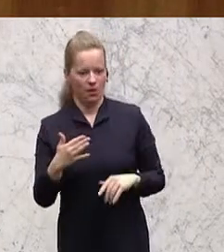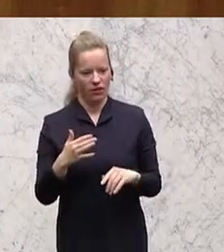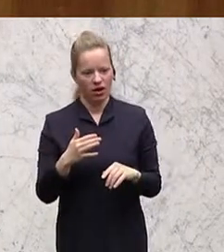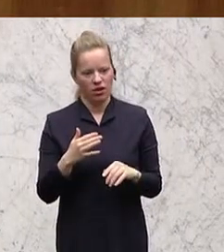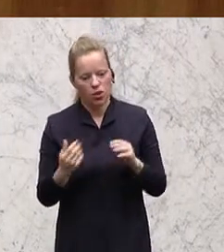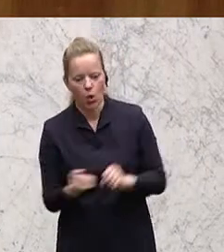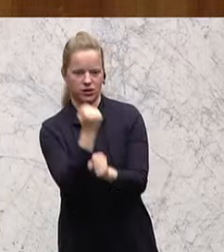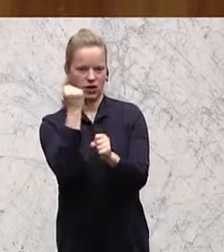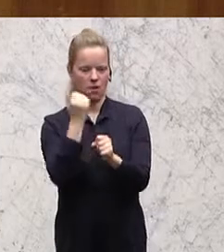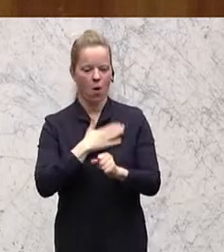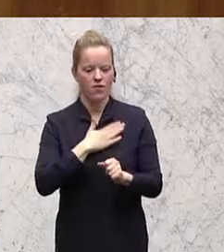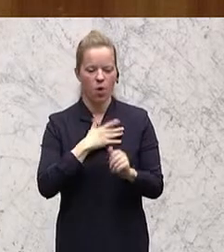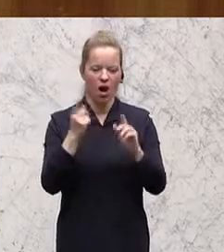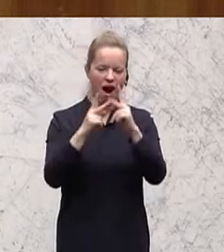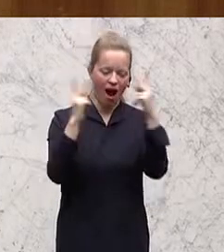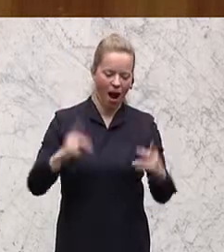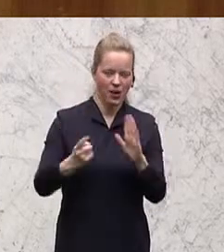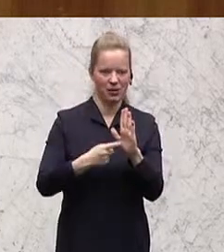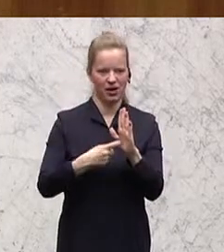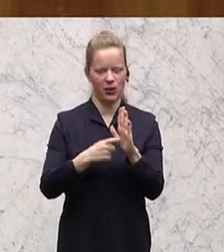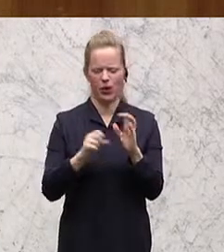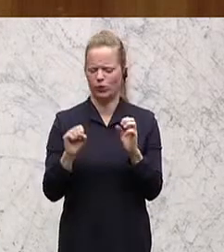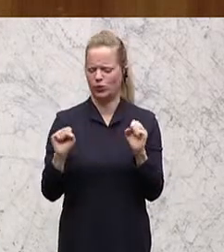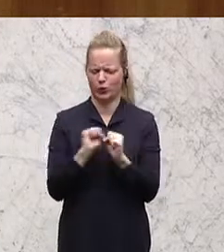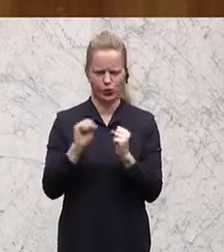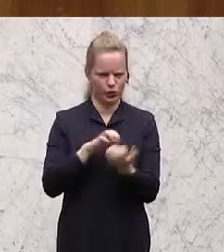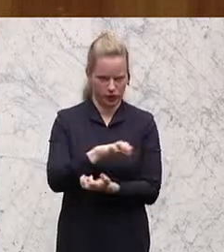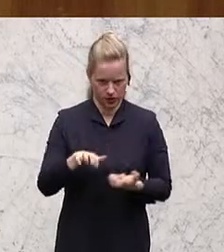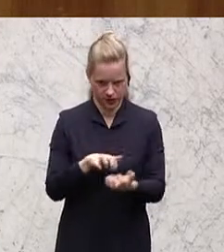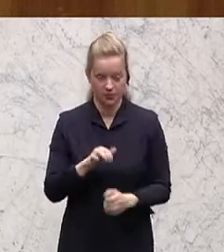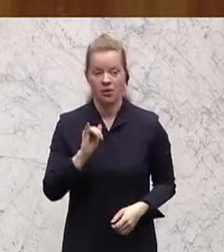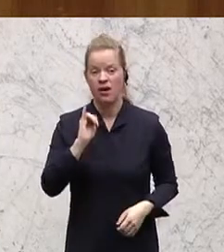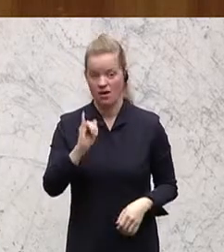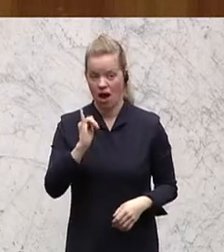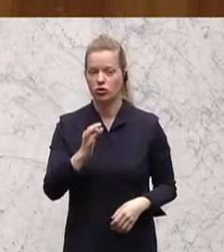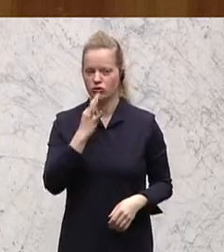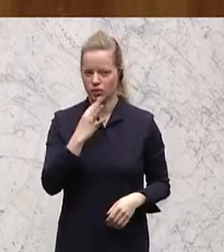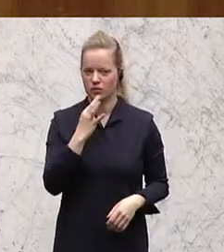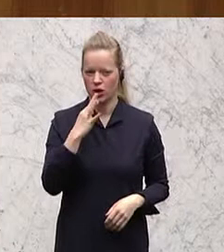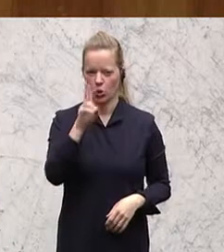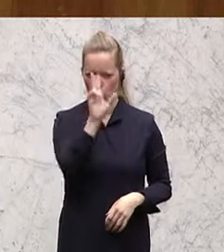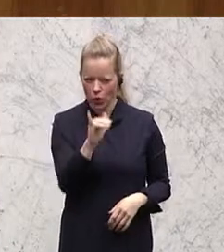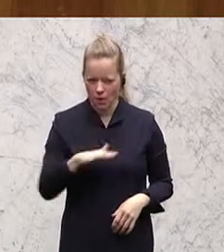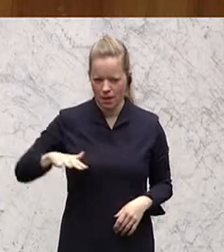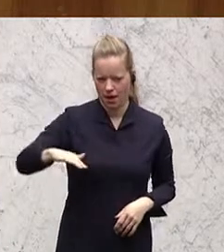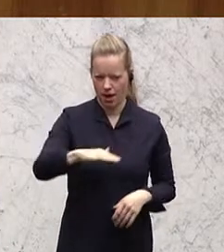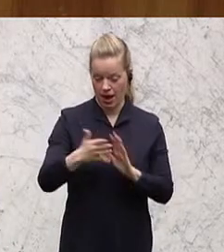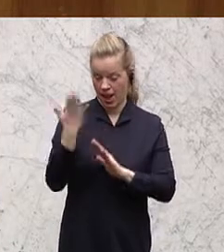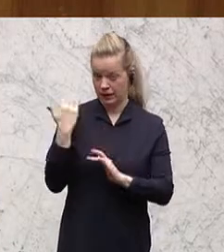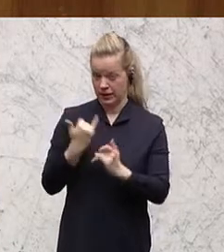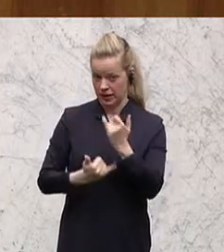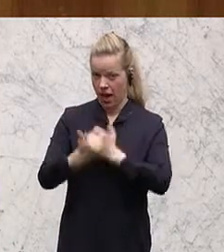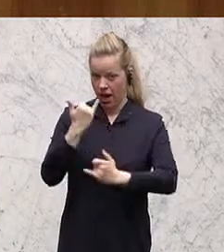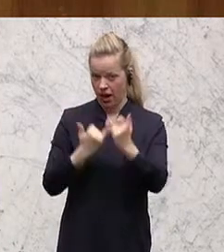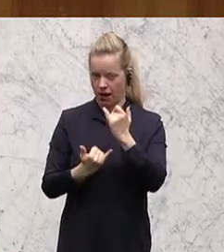Rahmenbedingungen. Ja, bei den Unis wurde in den letzten Jahren, anders als in vielen anderen Bereichen, nicht